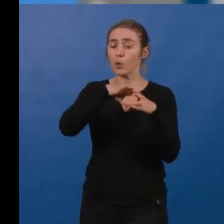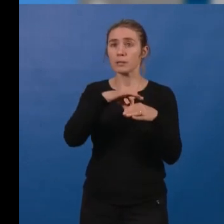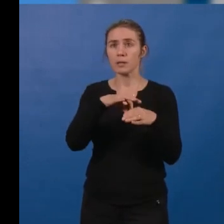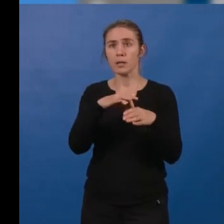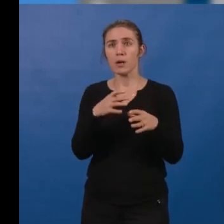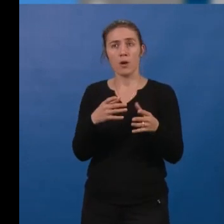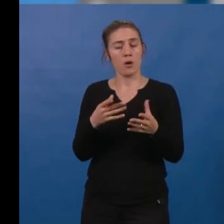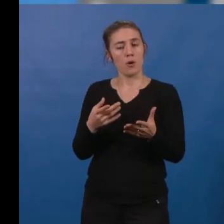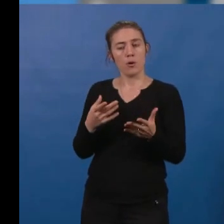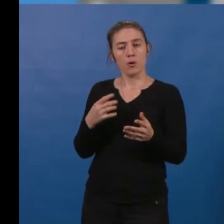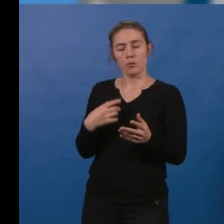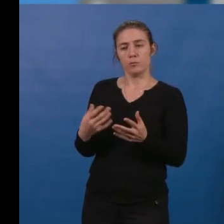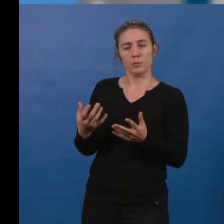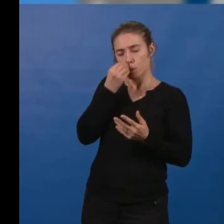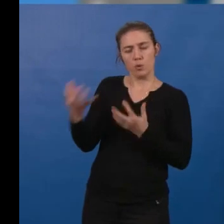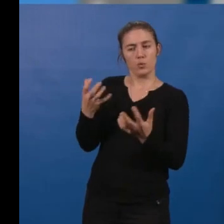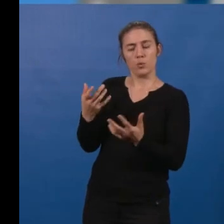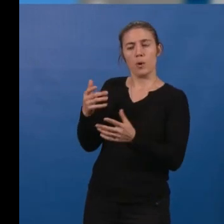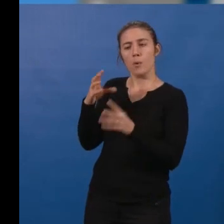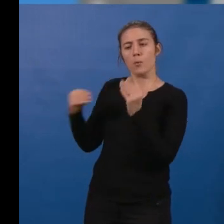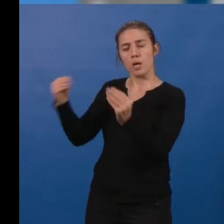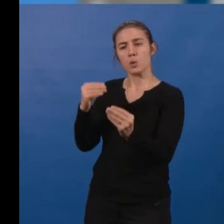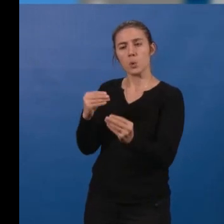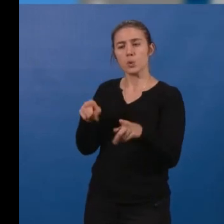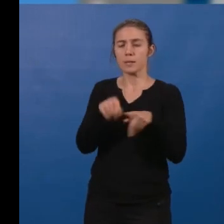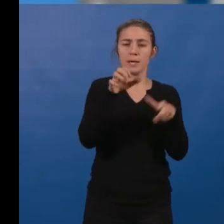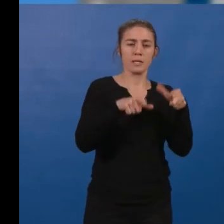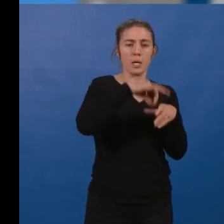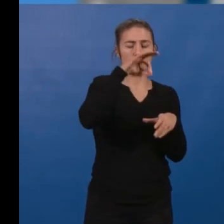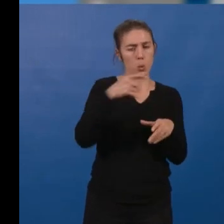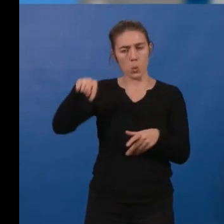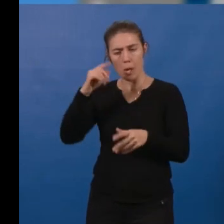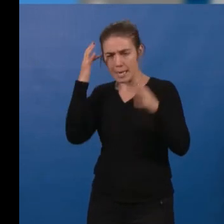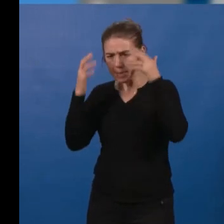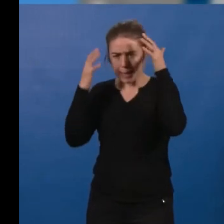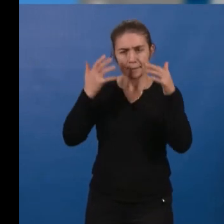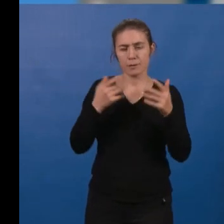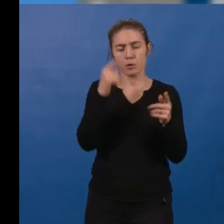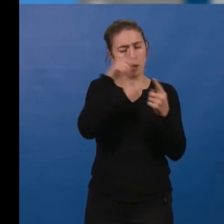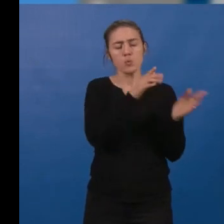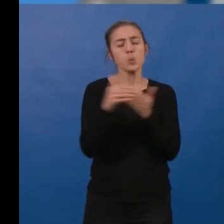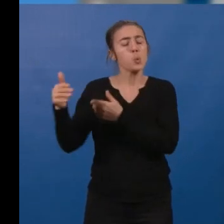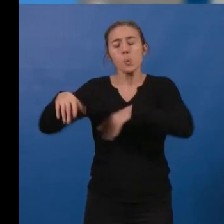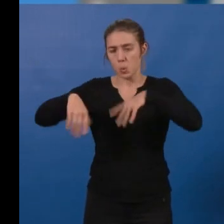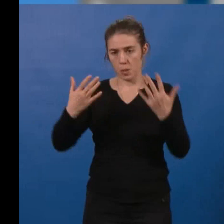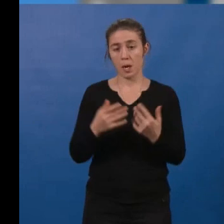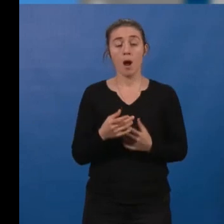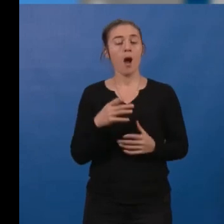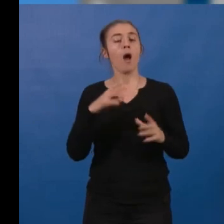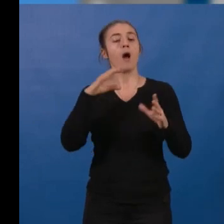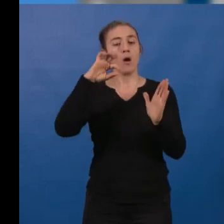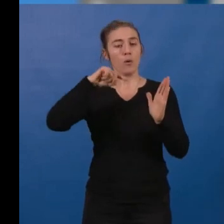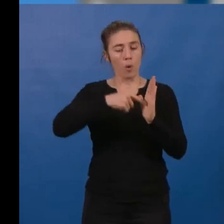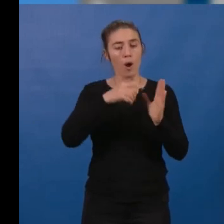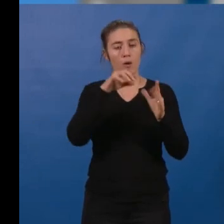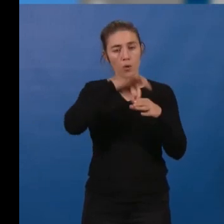exprimées de nombreux usagers, mais aussi des élus, toutes tendances politiques confondues. Cette délibération est donc un soulagement contre un